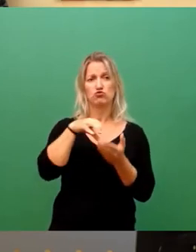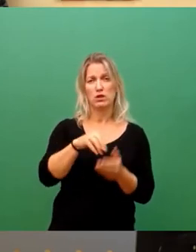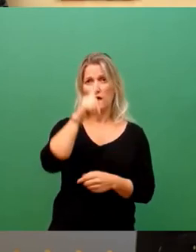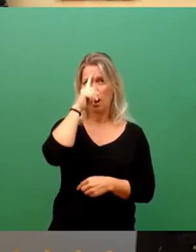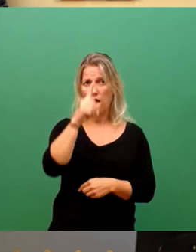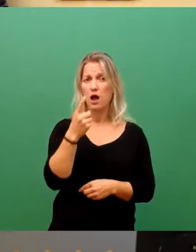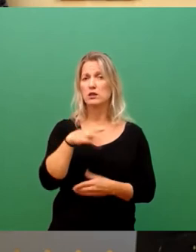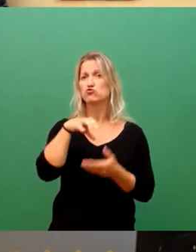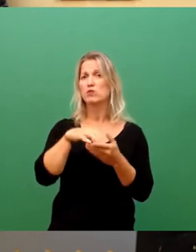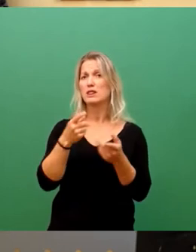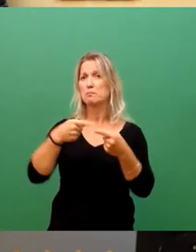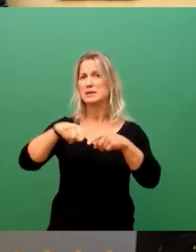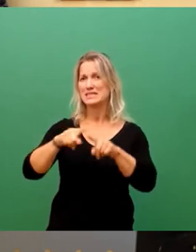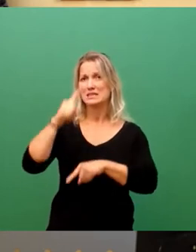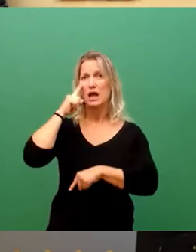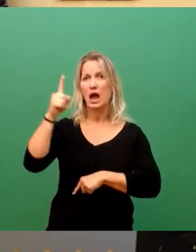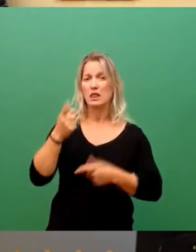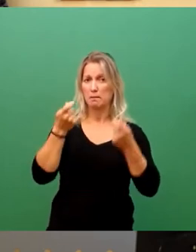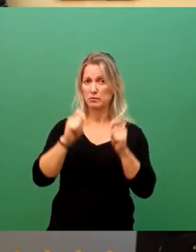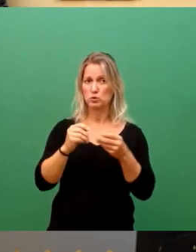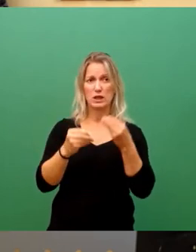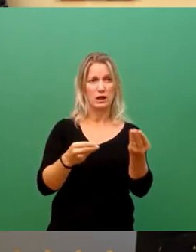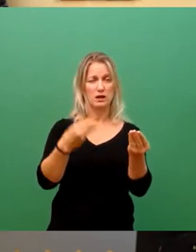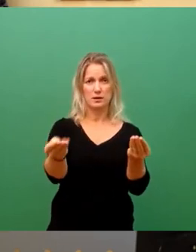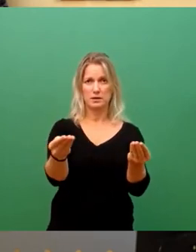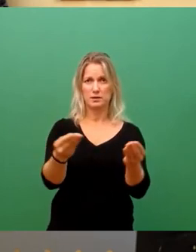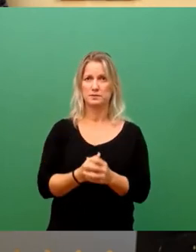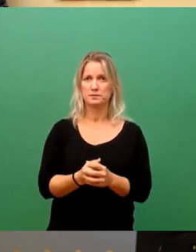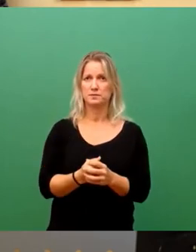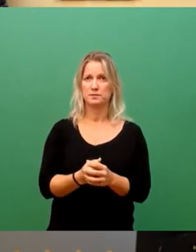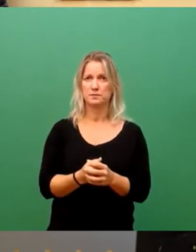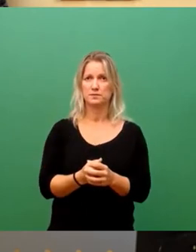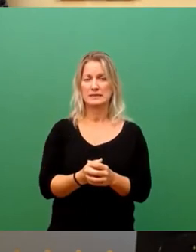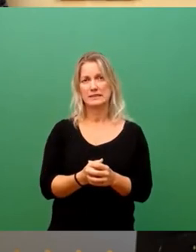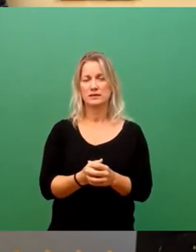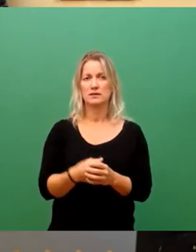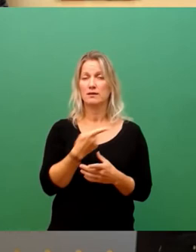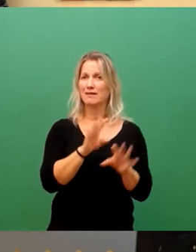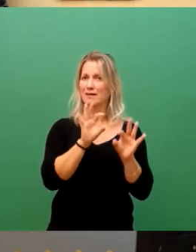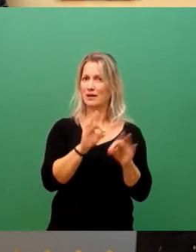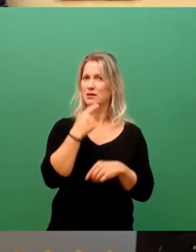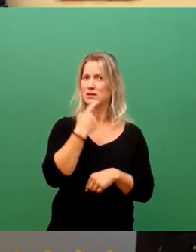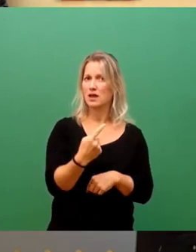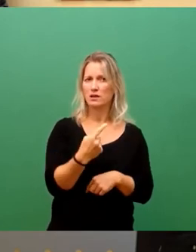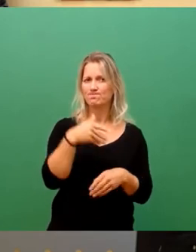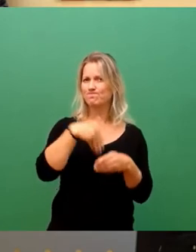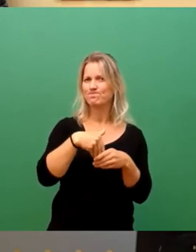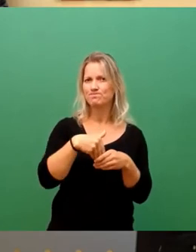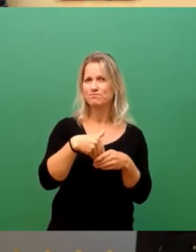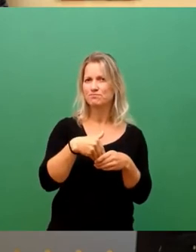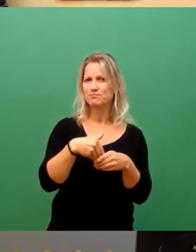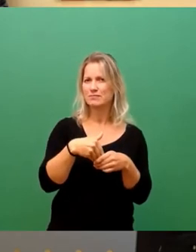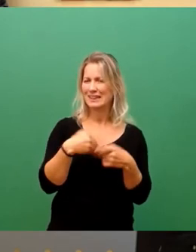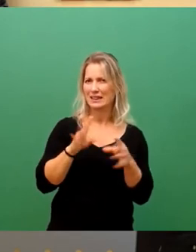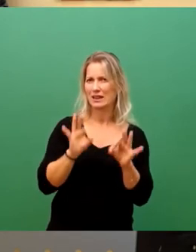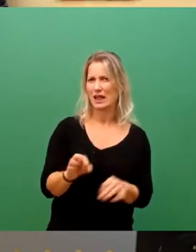Stadtbezirksräten zum Beschluss vorgelegt werden sollen. Nun, was Sie konkret nennen, ist viel zu unkonkret. Es wird im Rahmen eines